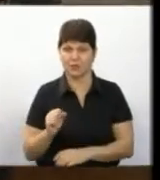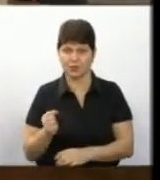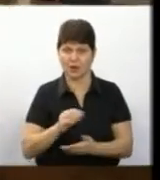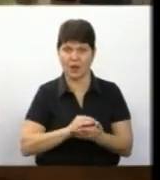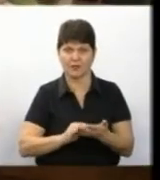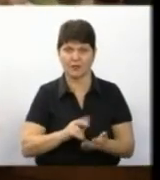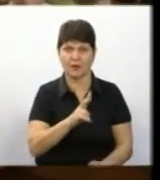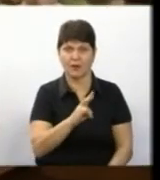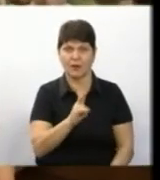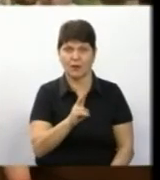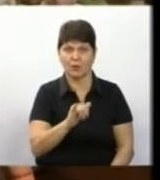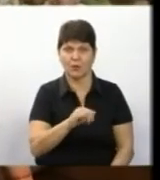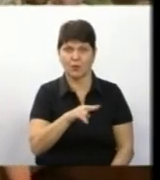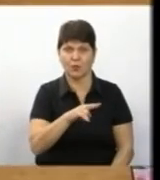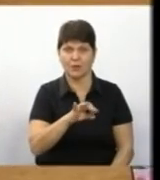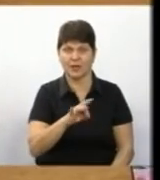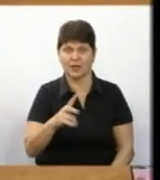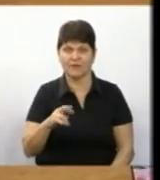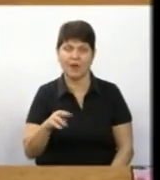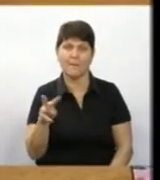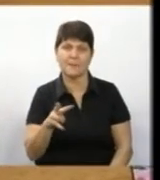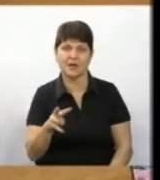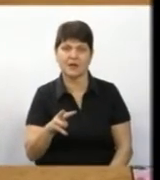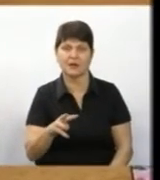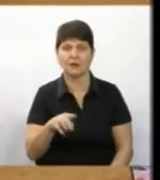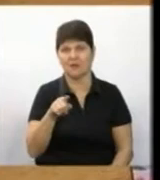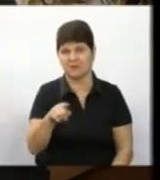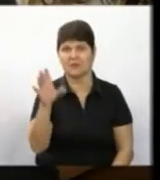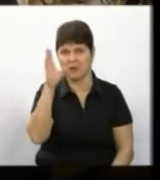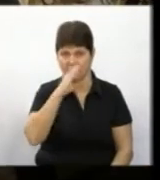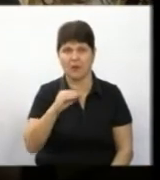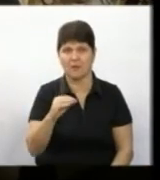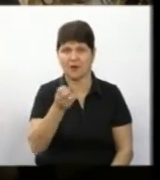Марина Куплєєва. Каже, їй під силу відтворити будь-яку квітку.